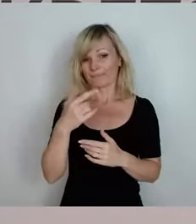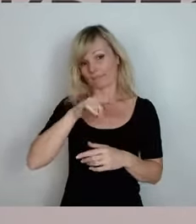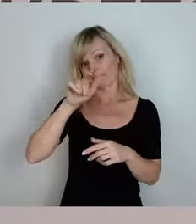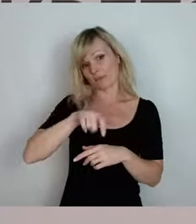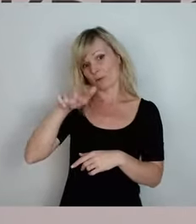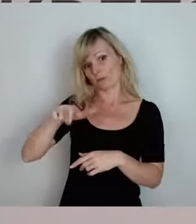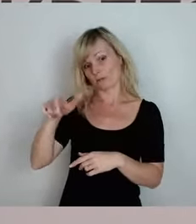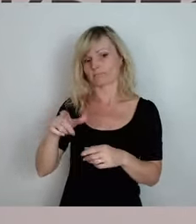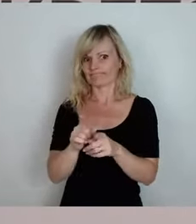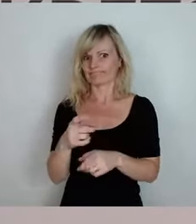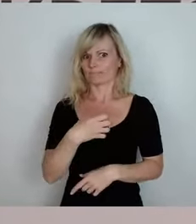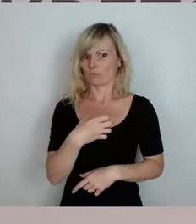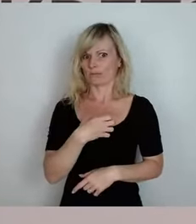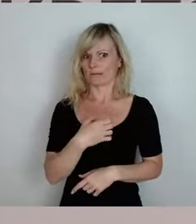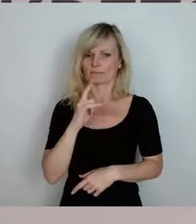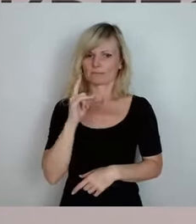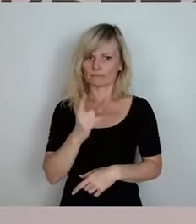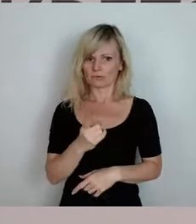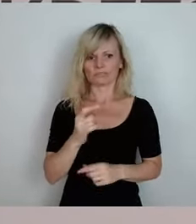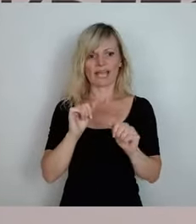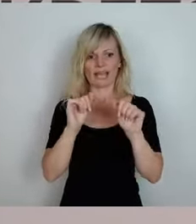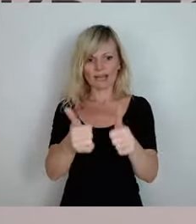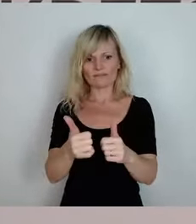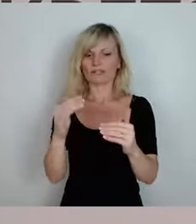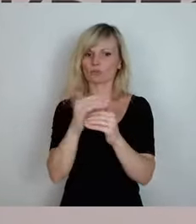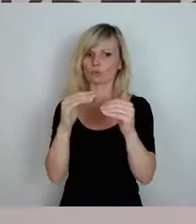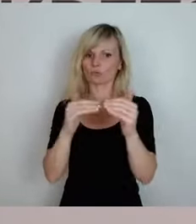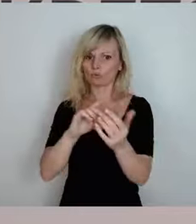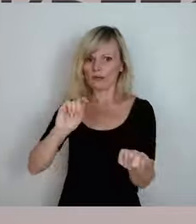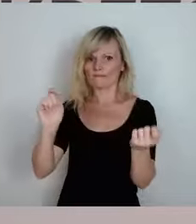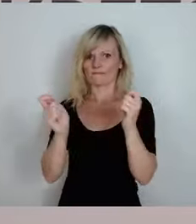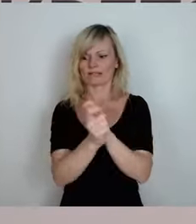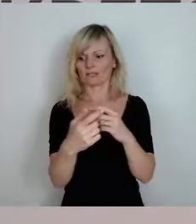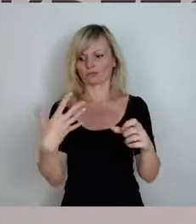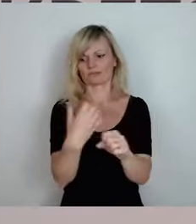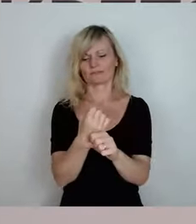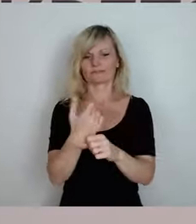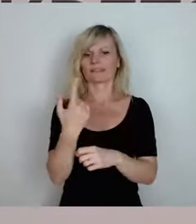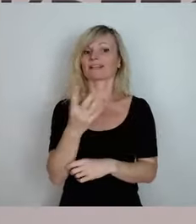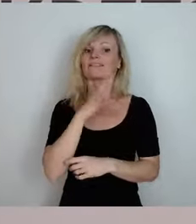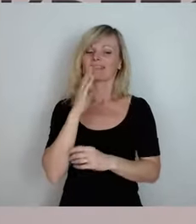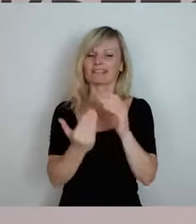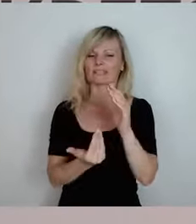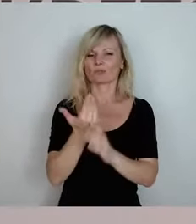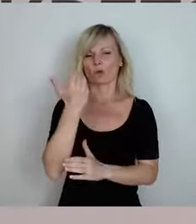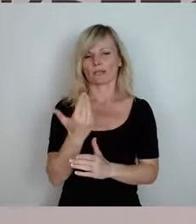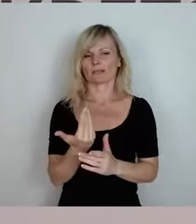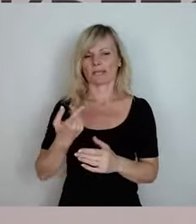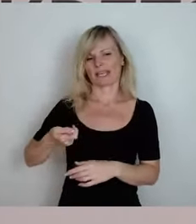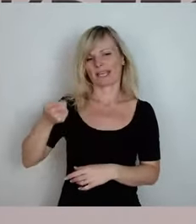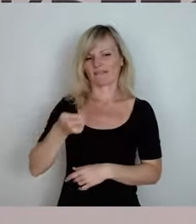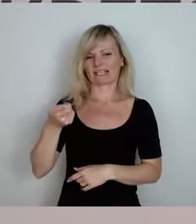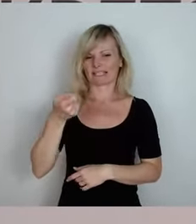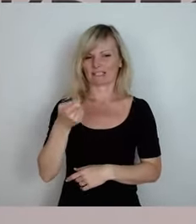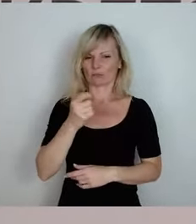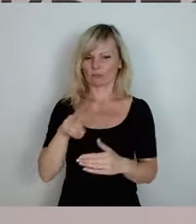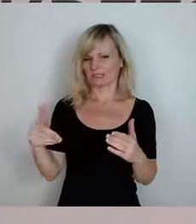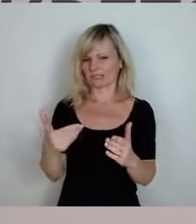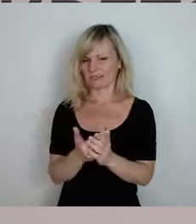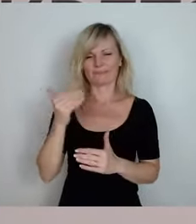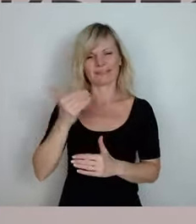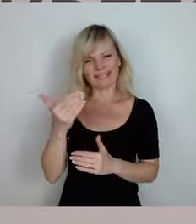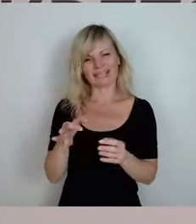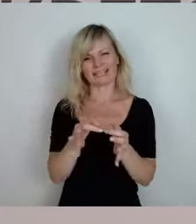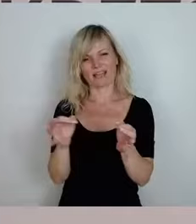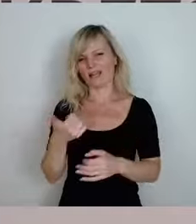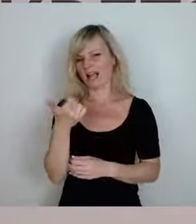wir da helfen müssen, den Strukturwandel hinzukriegen. Aber es gibt ganz, ganz viele neue Investitionen. Und es gibt eigentlich jeden Tag, dass irgendeine Firma kommt. Ich